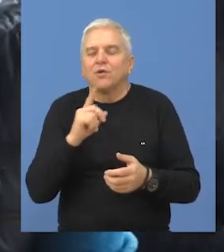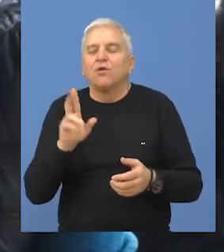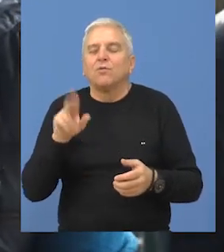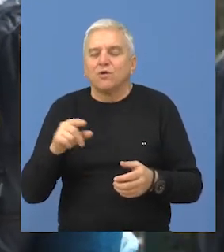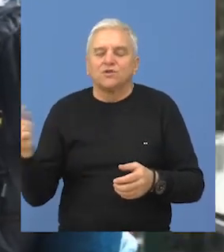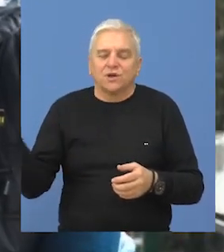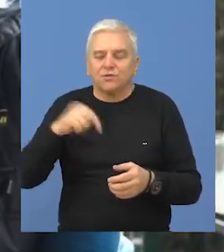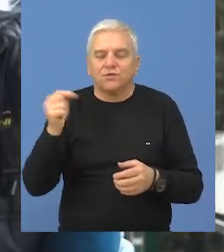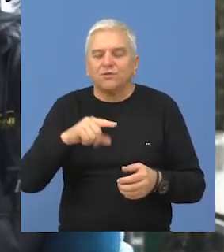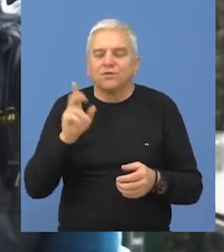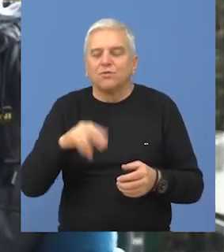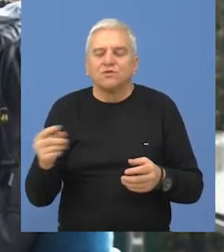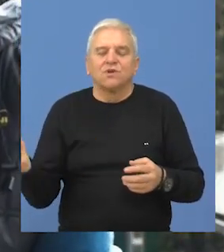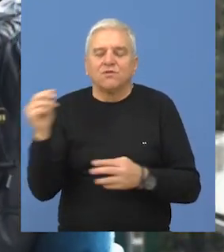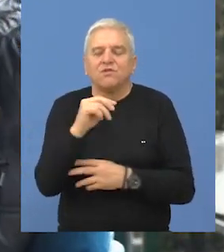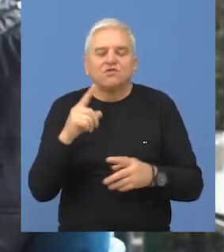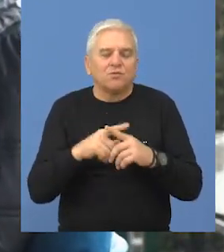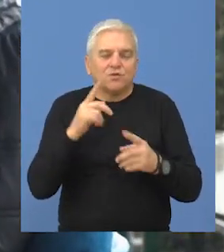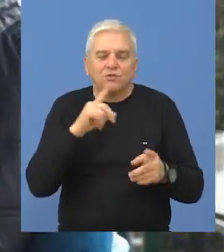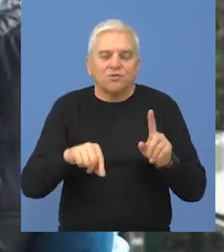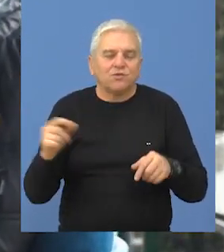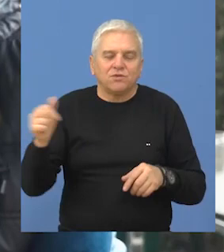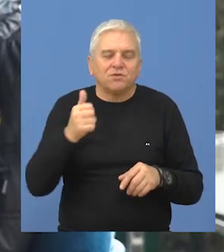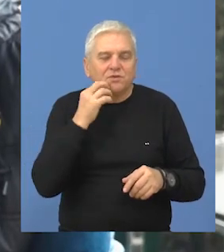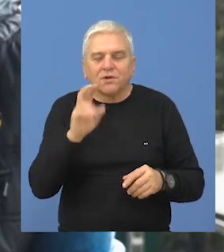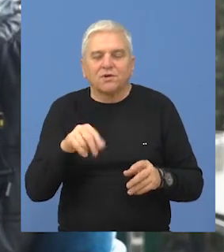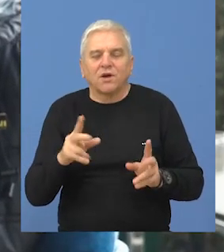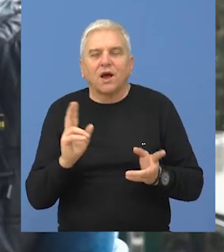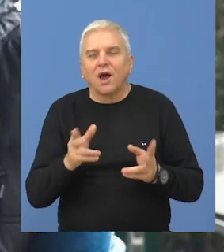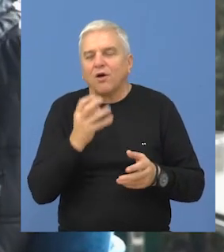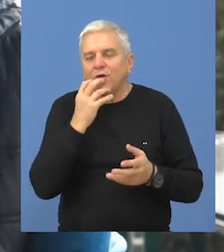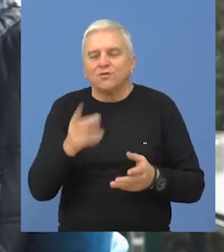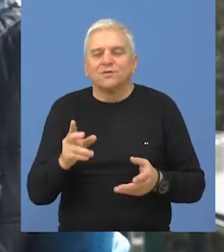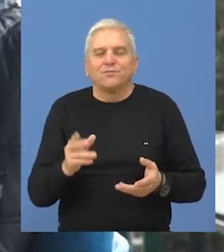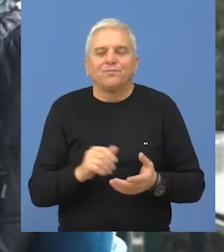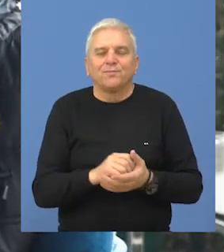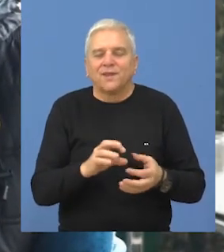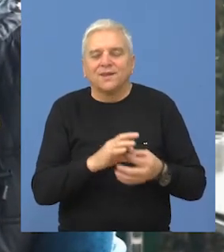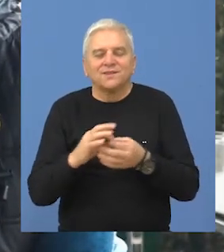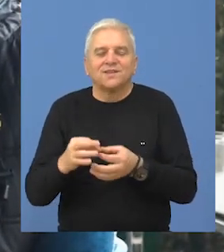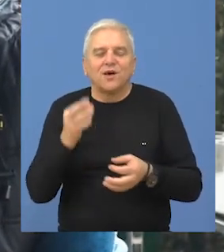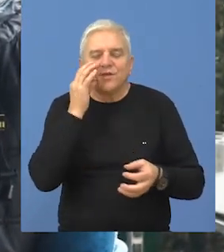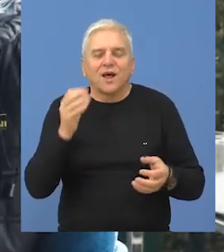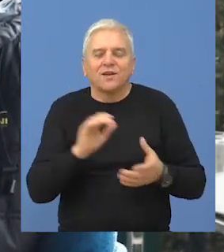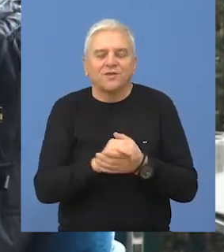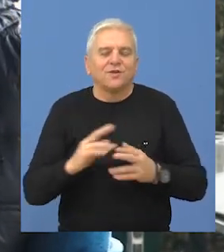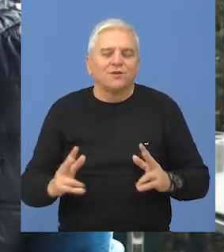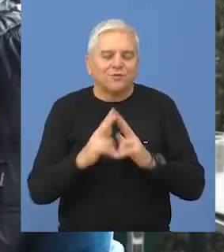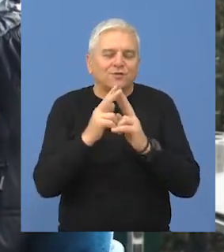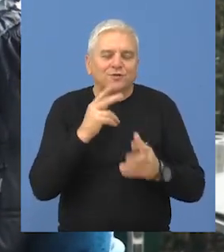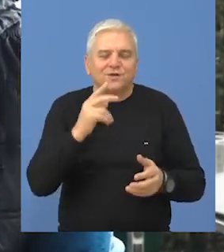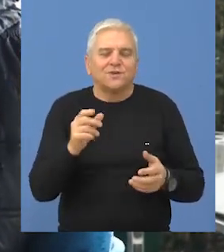dolazi kad ko može, može i više puta i na dan i tako, tako, uglavnom celo dnevno druženje,